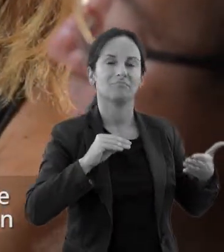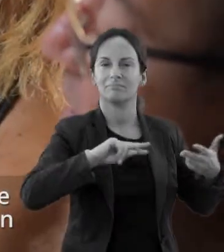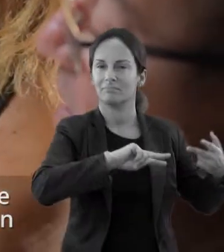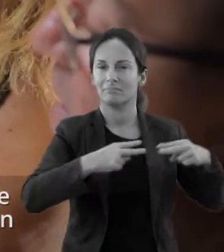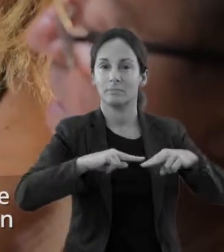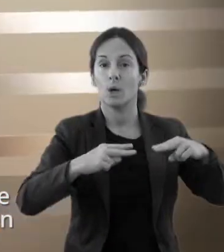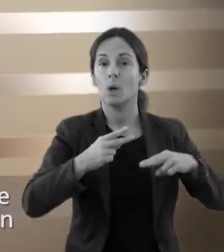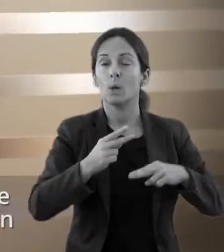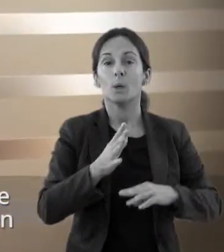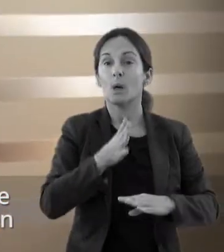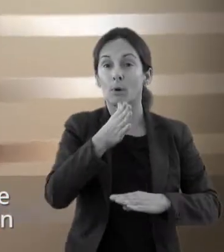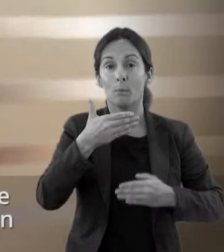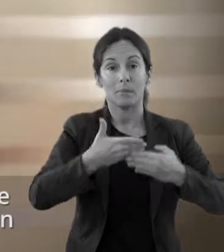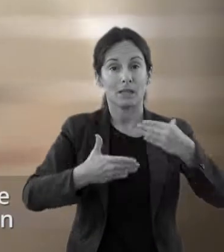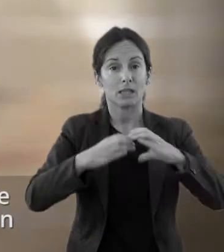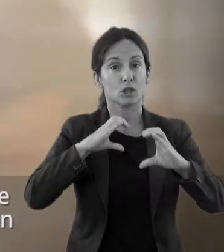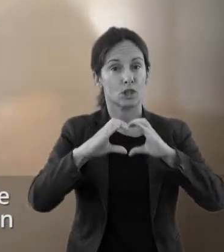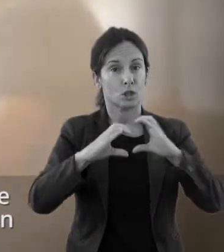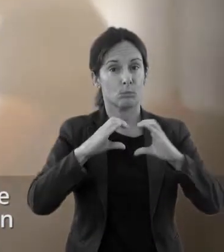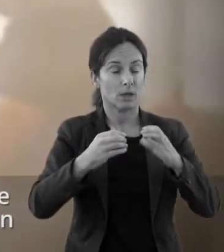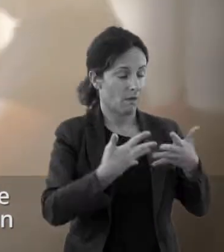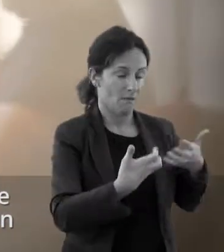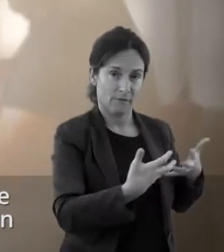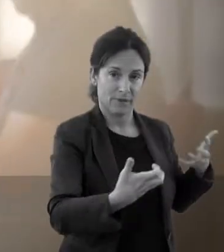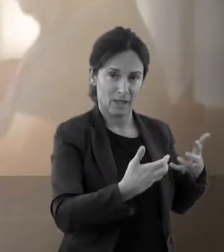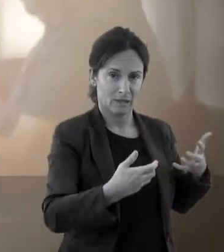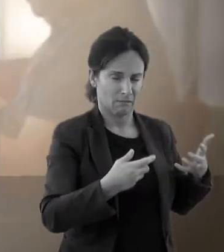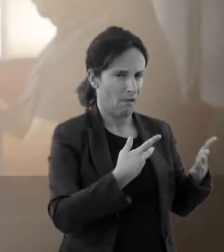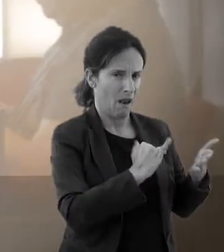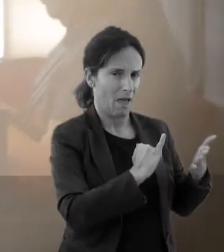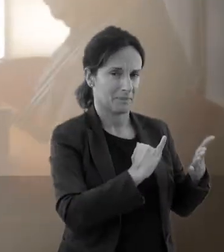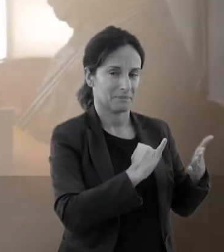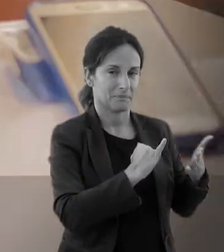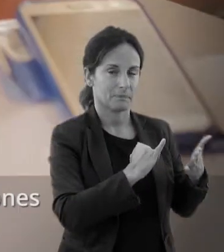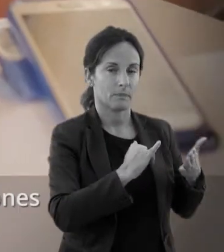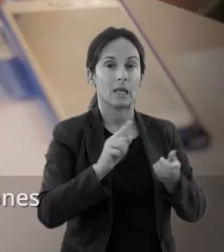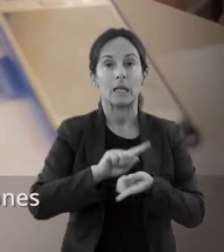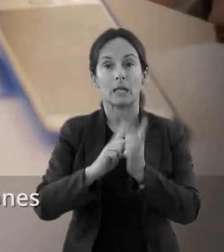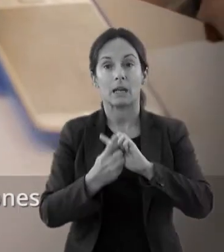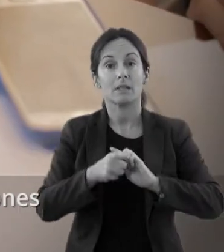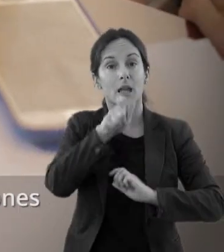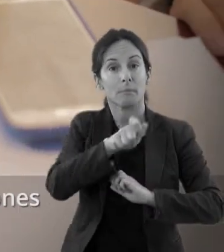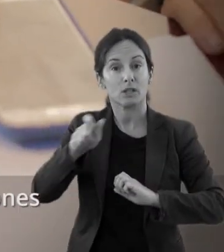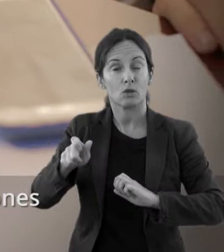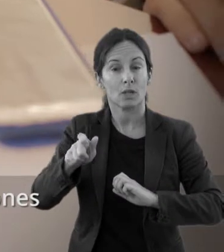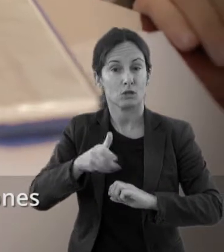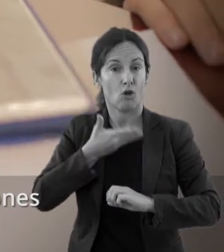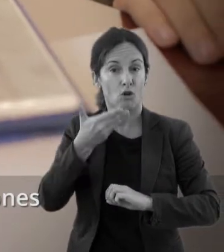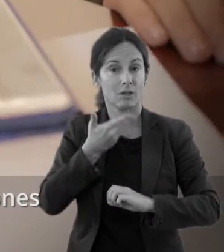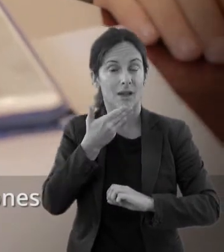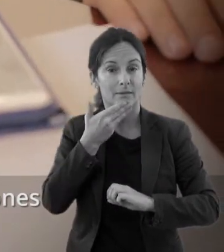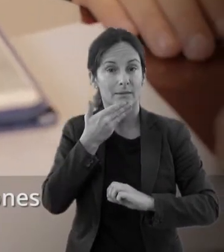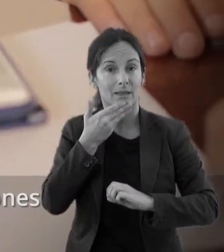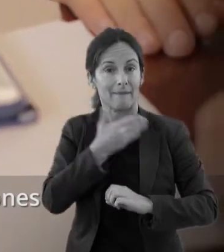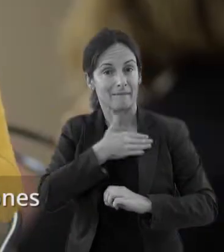comprensió d'escrits, ja que les barreres de comunicació també es donen a la llengua escrita. A més, des de l'institució són